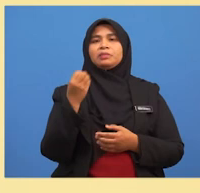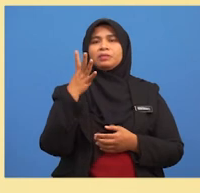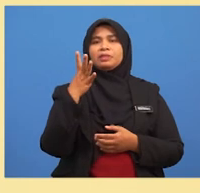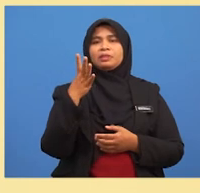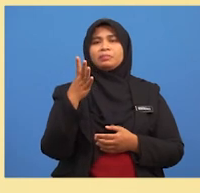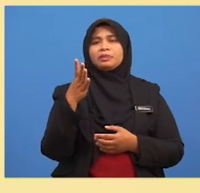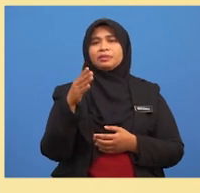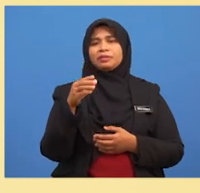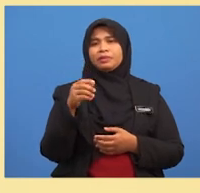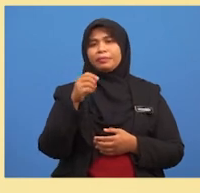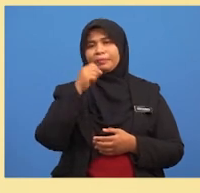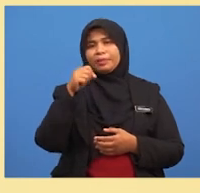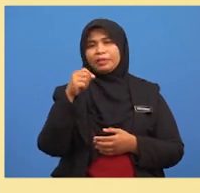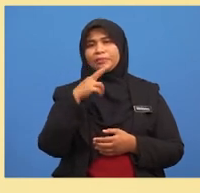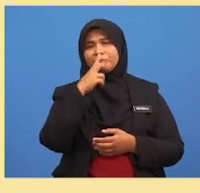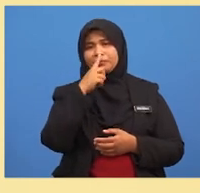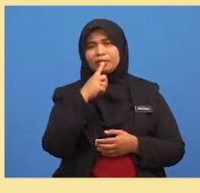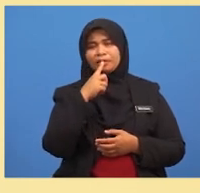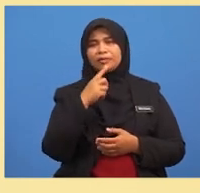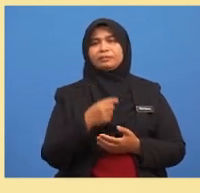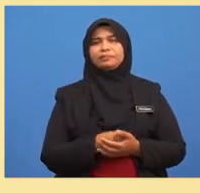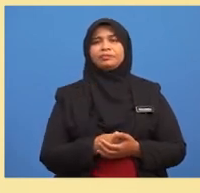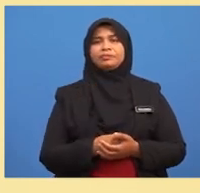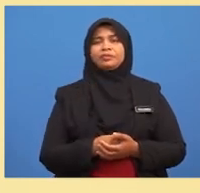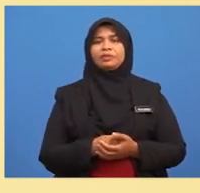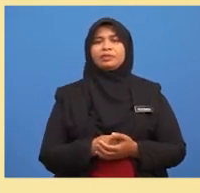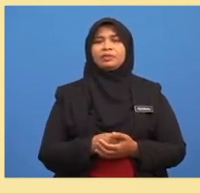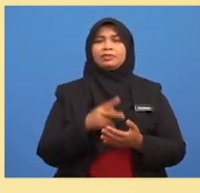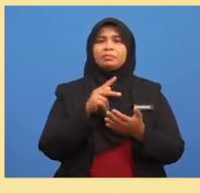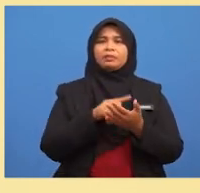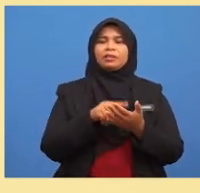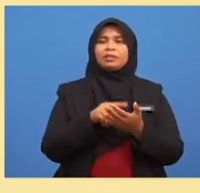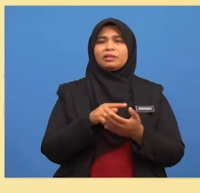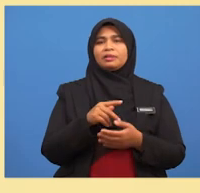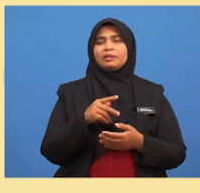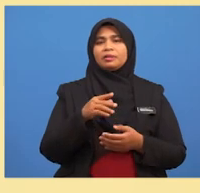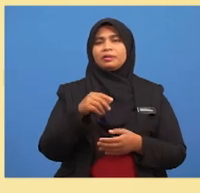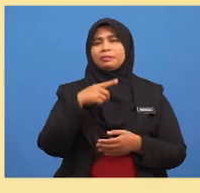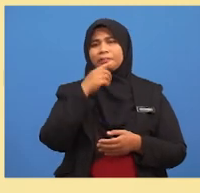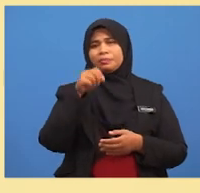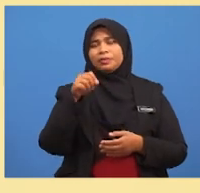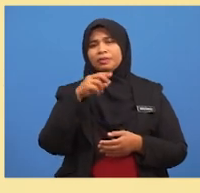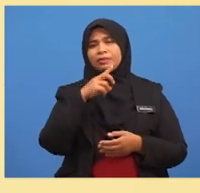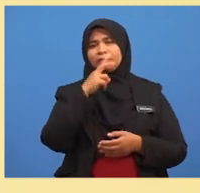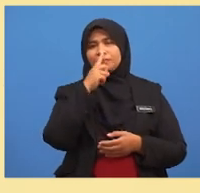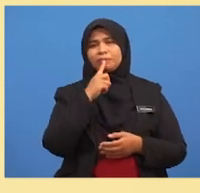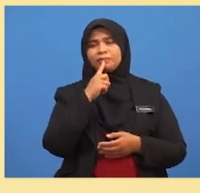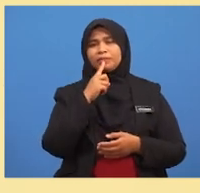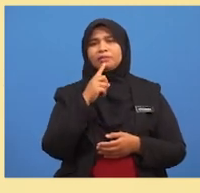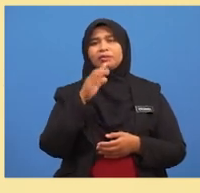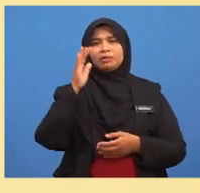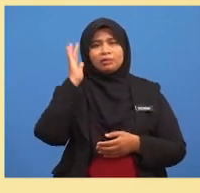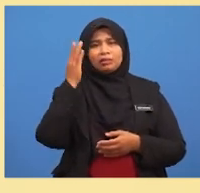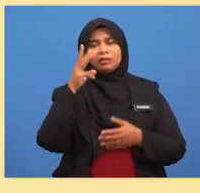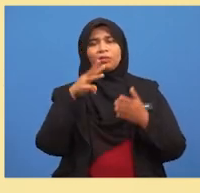merah merupakan ruang sampel Bilangan pen merah yang tidak diketahui kita wakilkan dengan